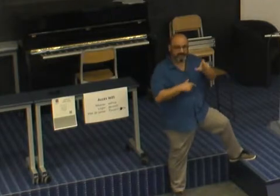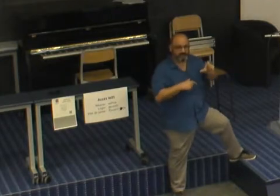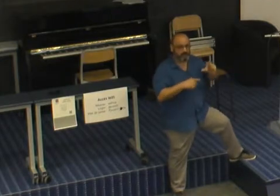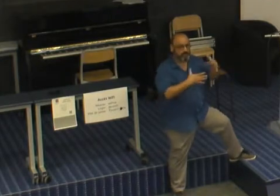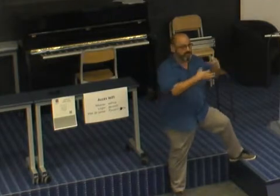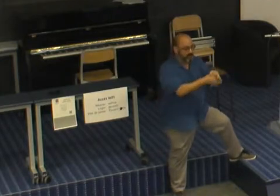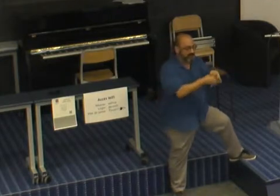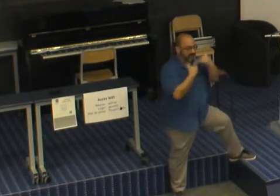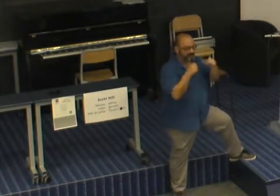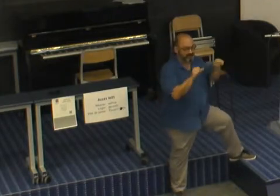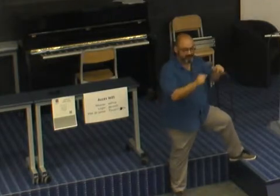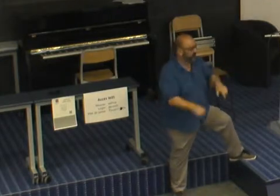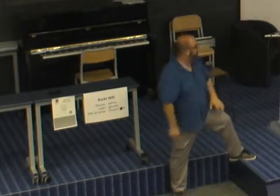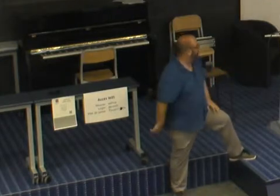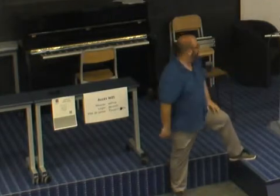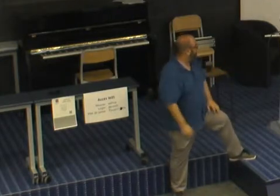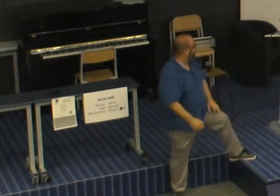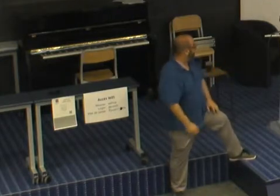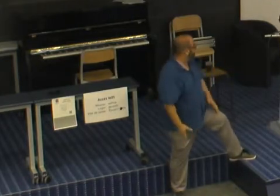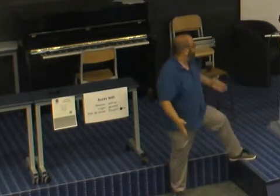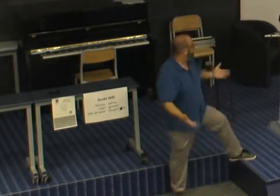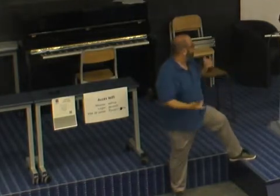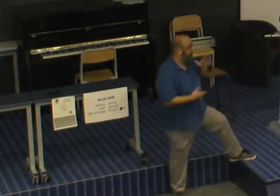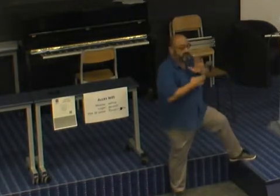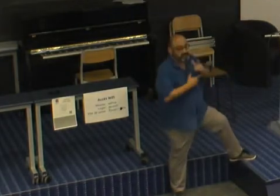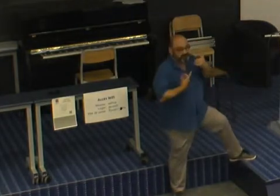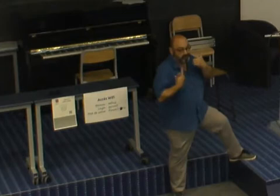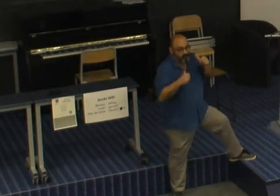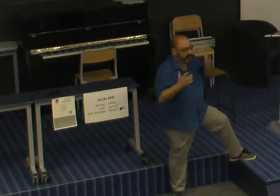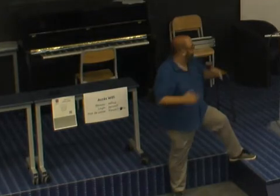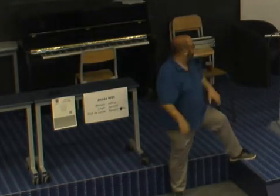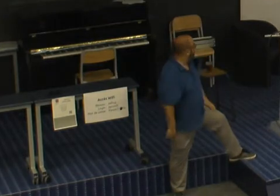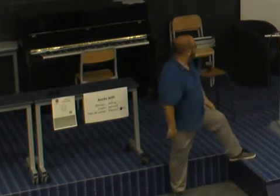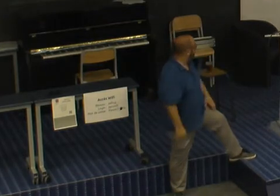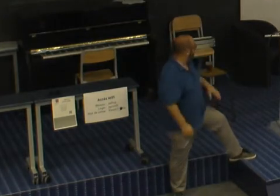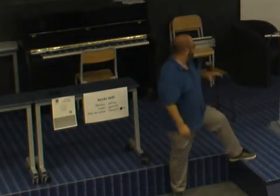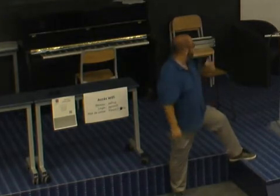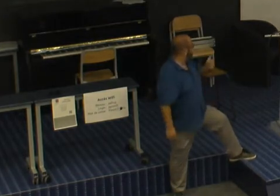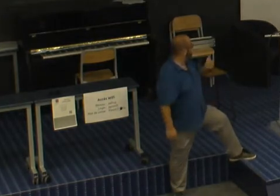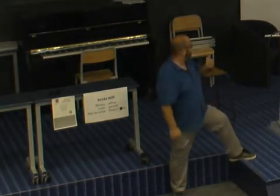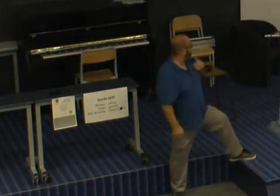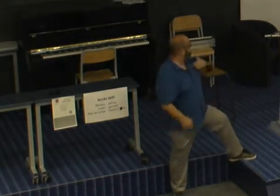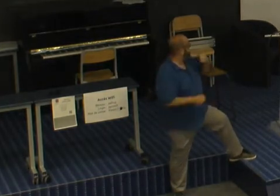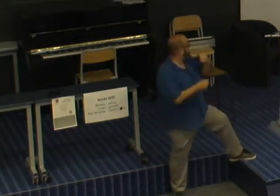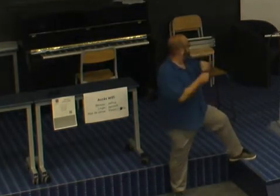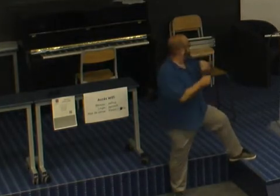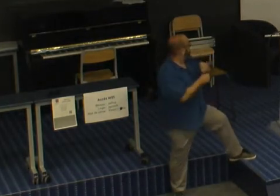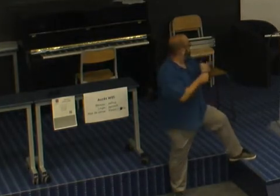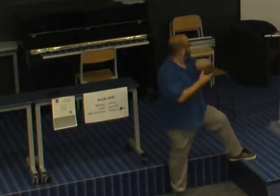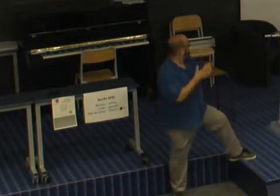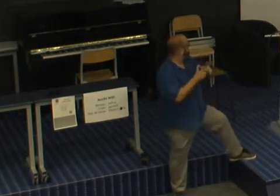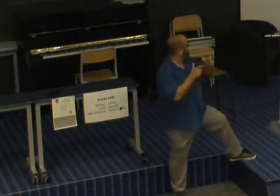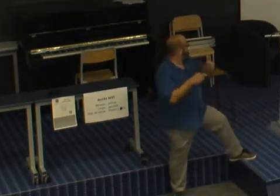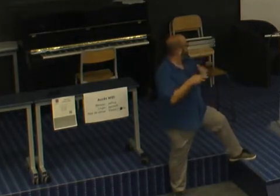Bon, je ne pas si ça se voit. Bon, d'abord moi je travaille dans une boîte qui'appelle Red Hat où je